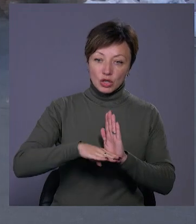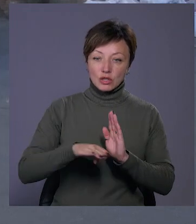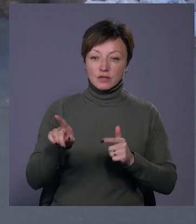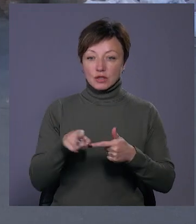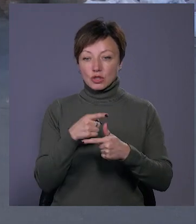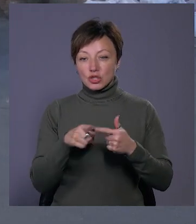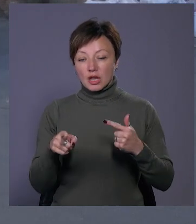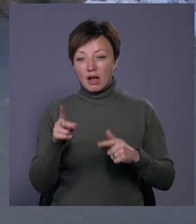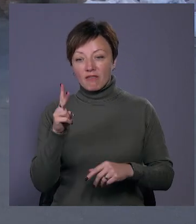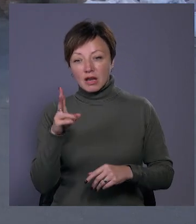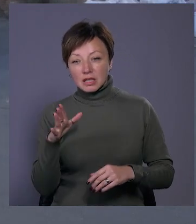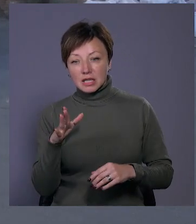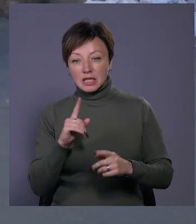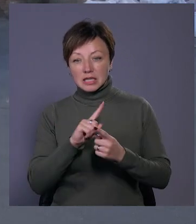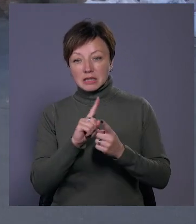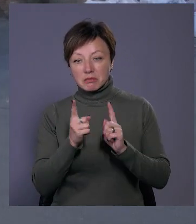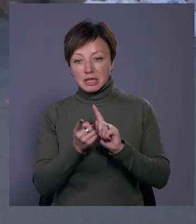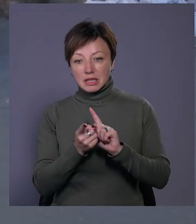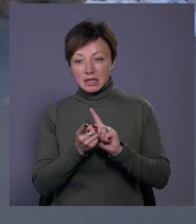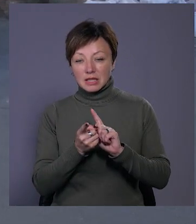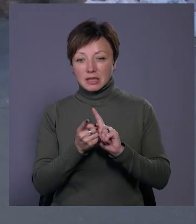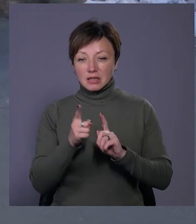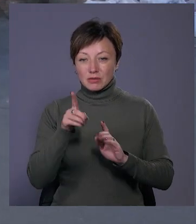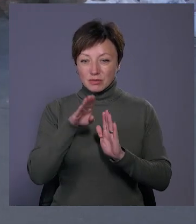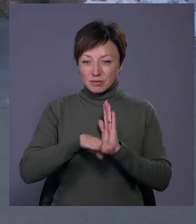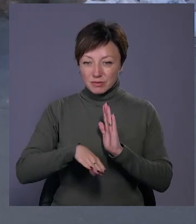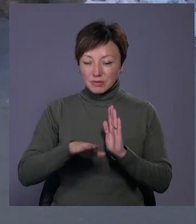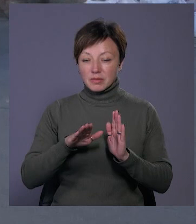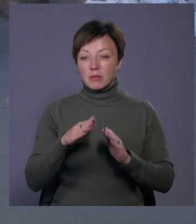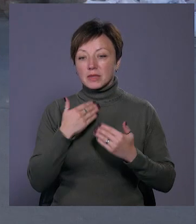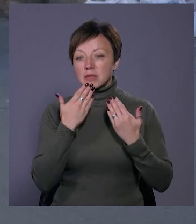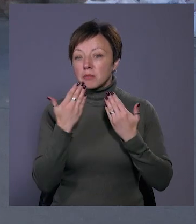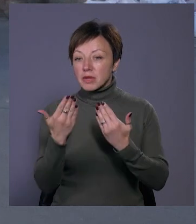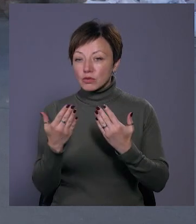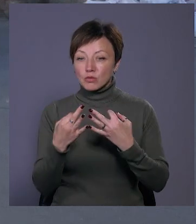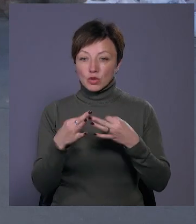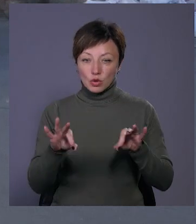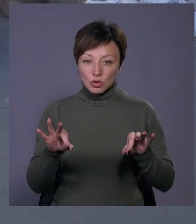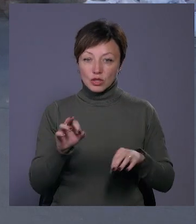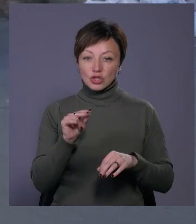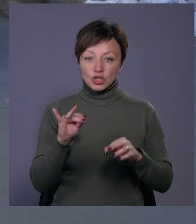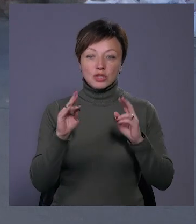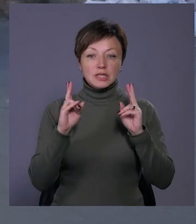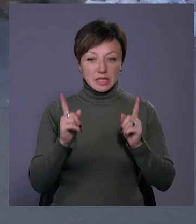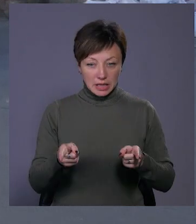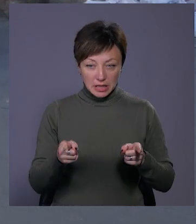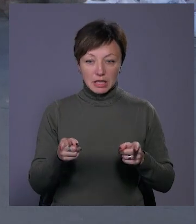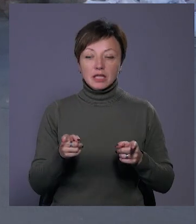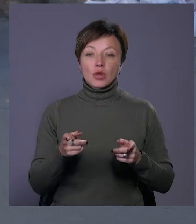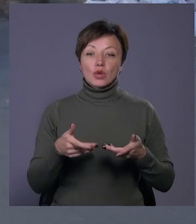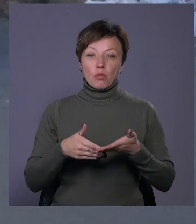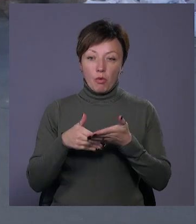квартира змінилася не в найкращу сторону, ми запитуємо дозволу, чи вони згідні, аби їм